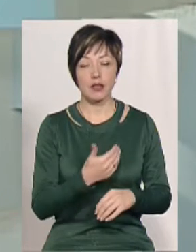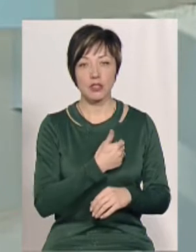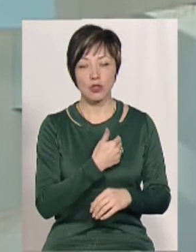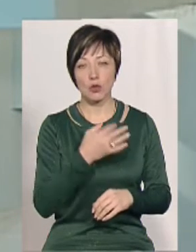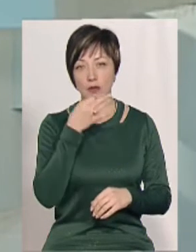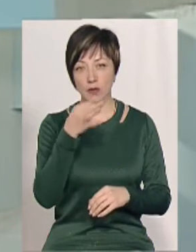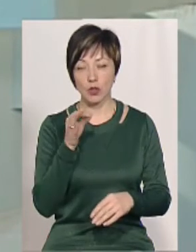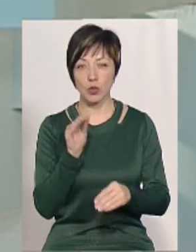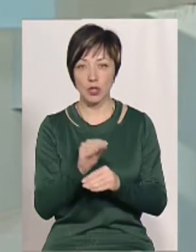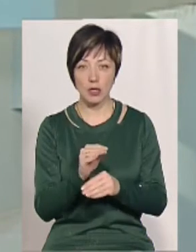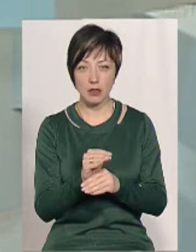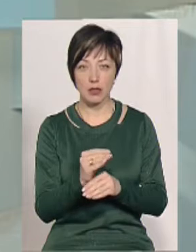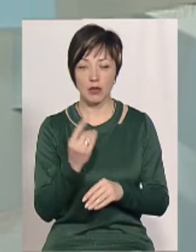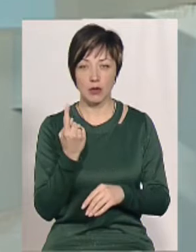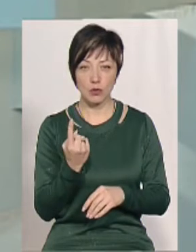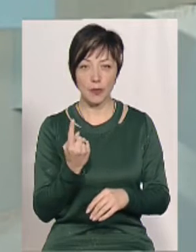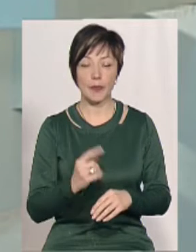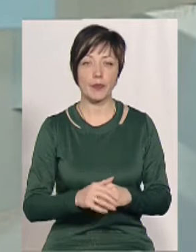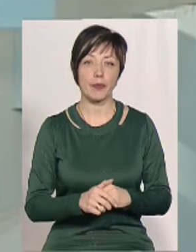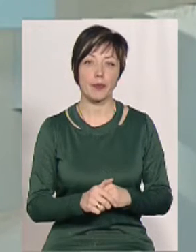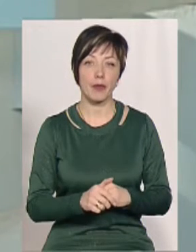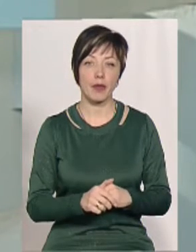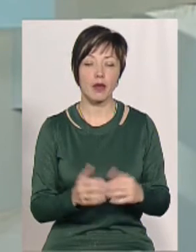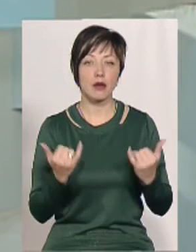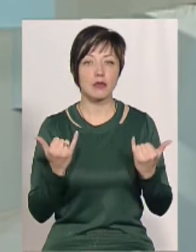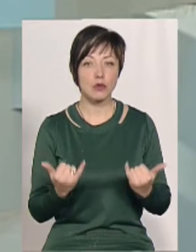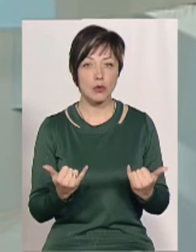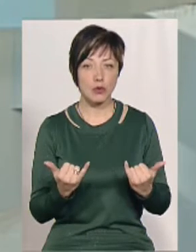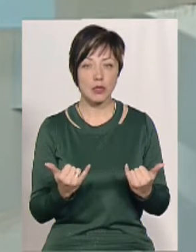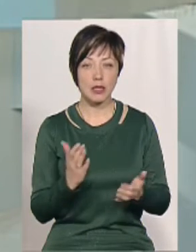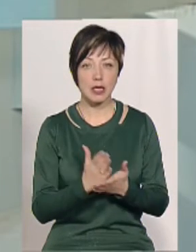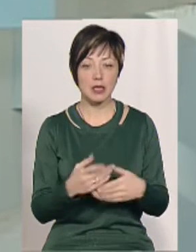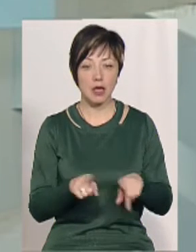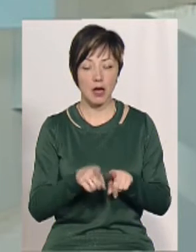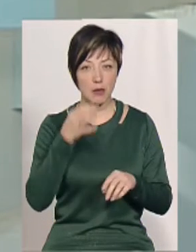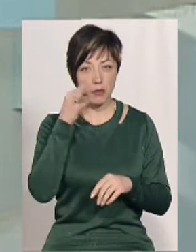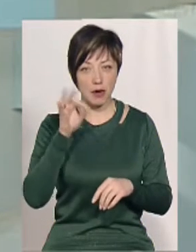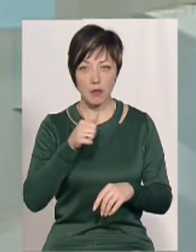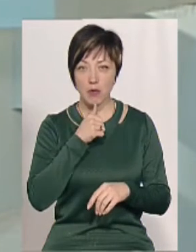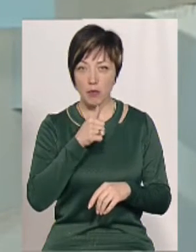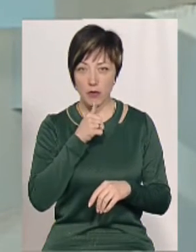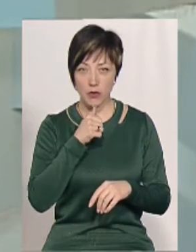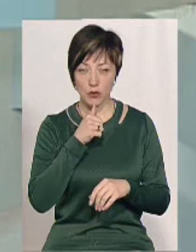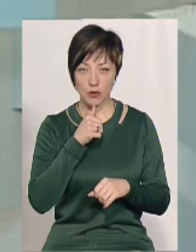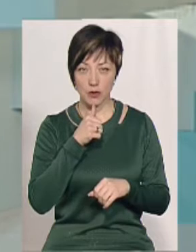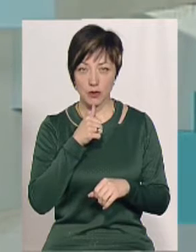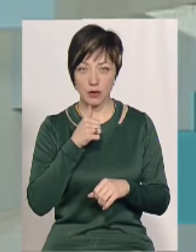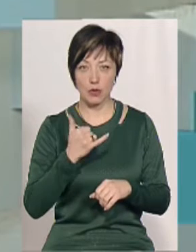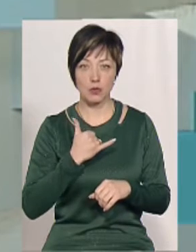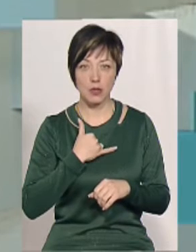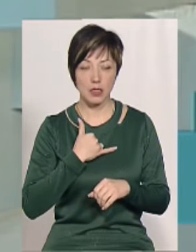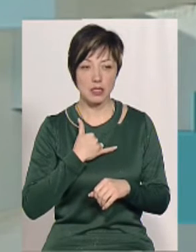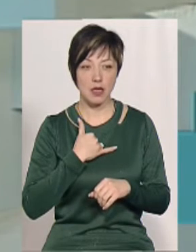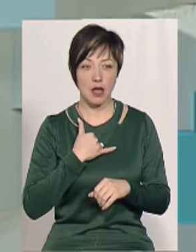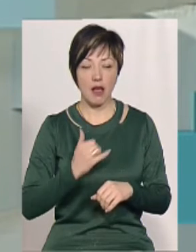прозвучало, я хотів ще одну річ сказати, що сьогодні ще є така практика, ну, вже пробують, в нас